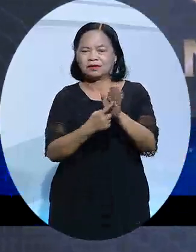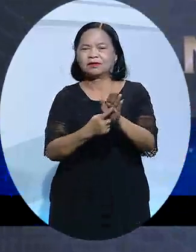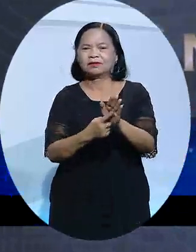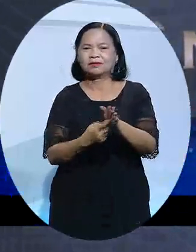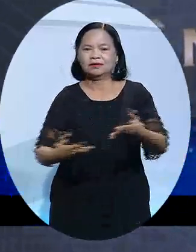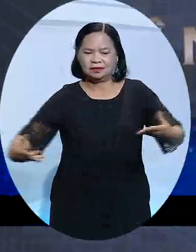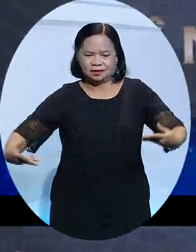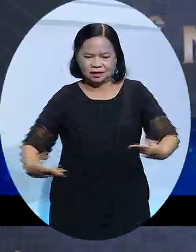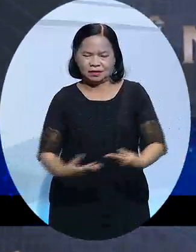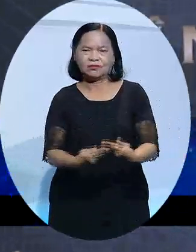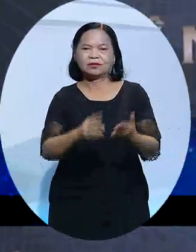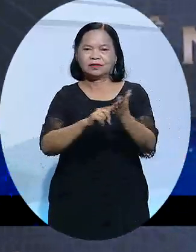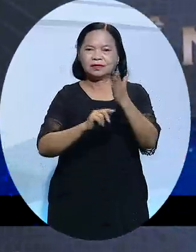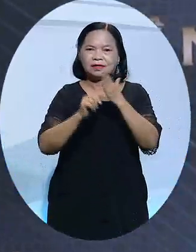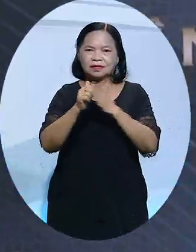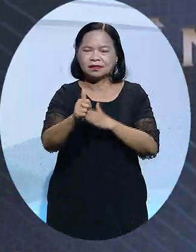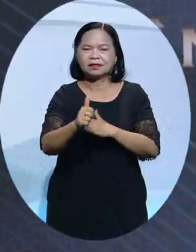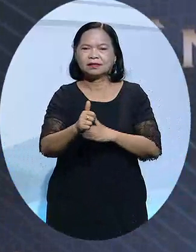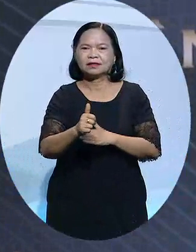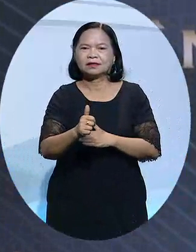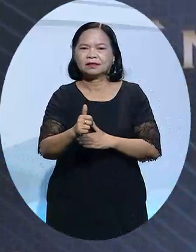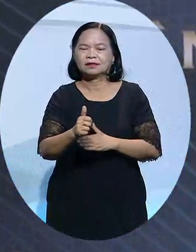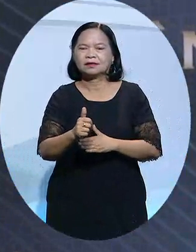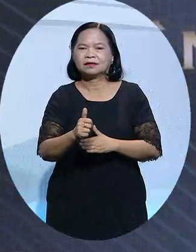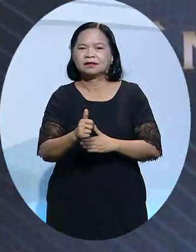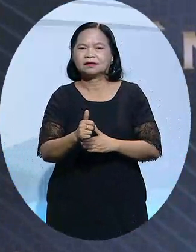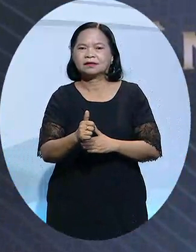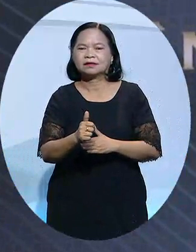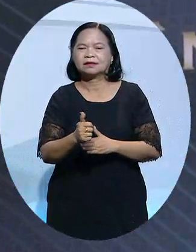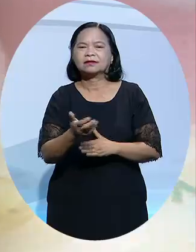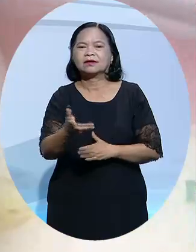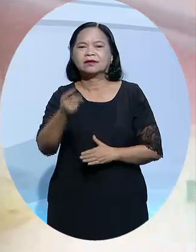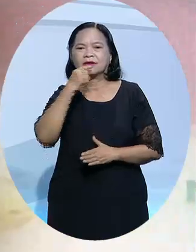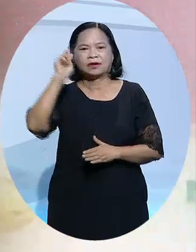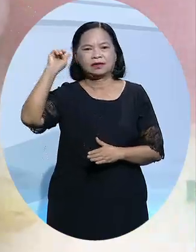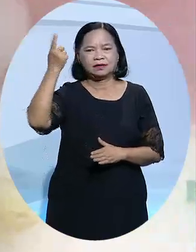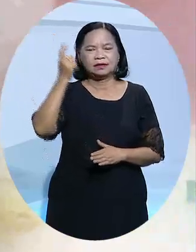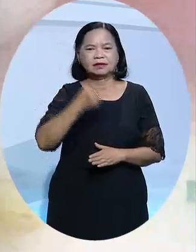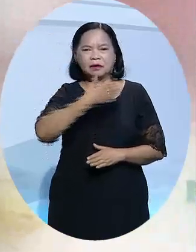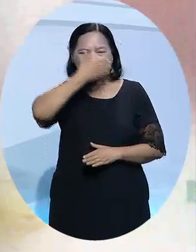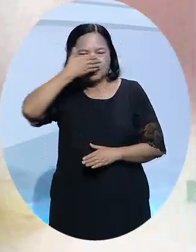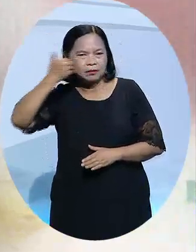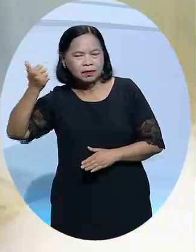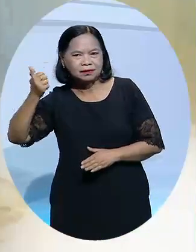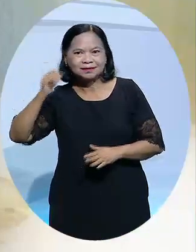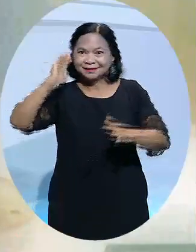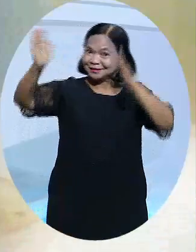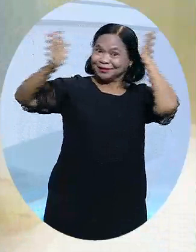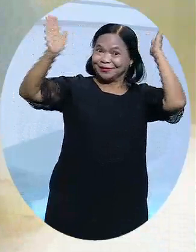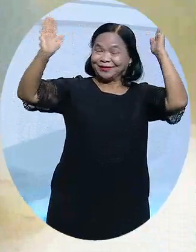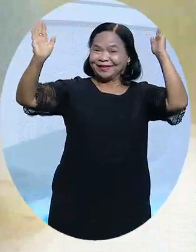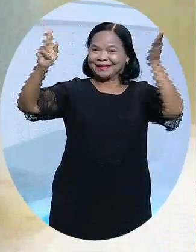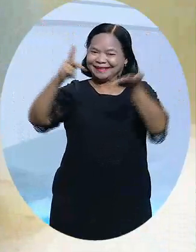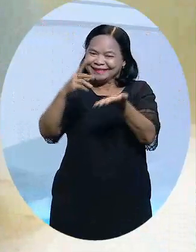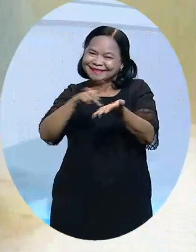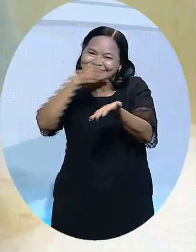lượng, tất cả theo quy trình để hình thành một nha khoa hàng đầu. Đặc biệt, nhằm chào mừng sự kiện khai trương chi